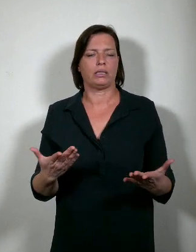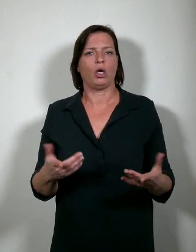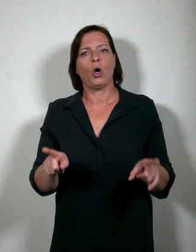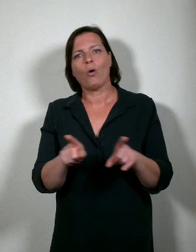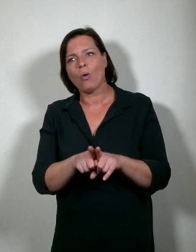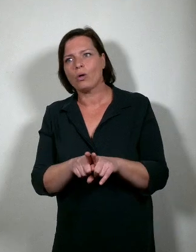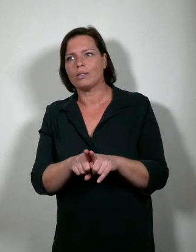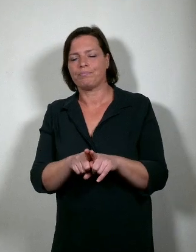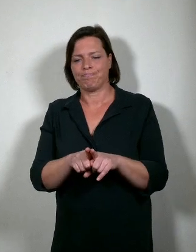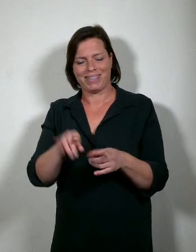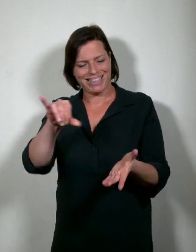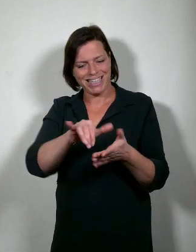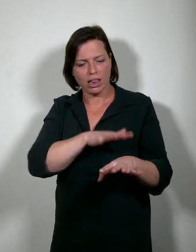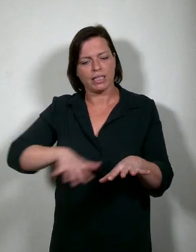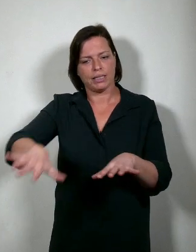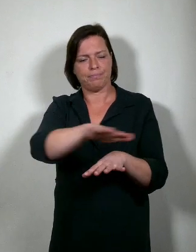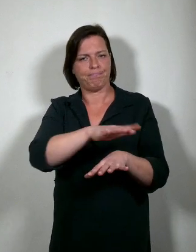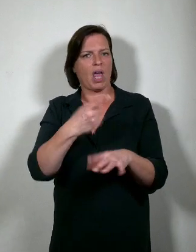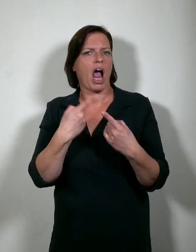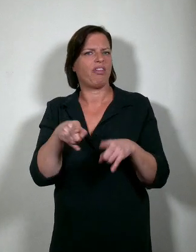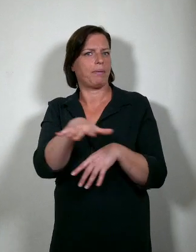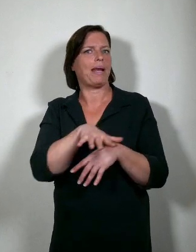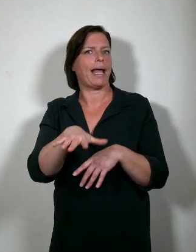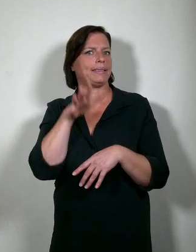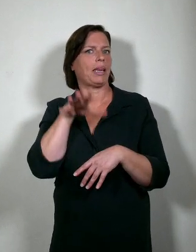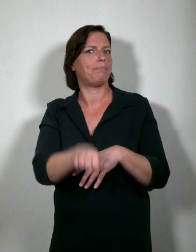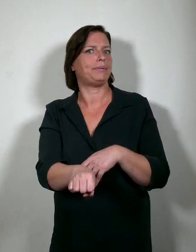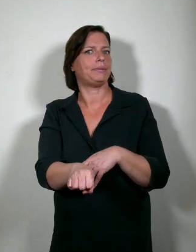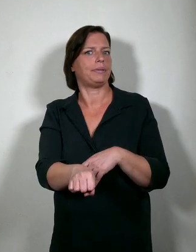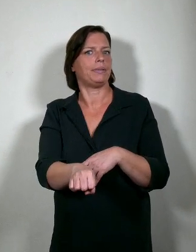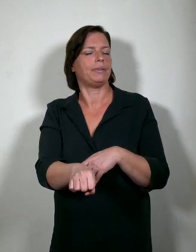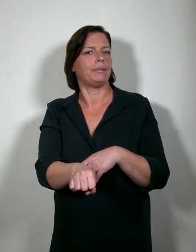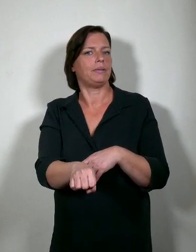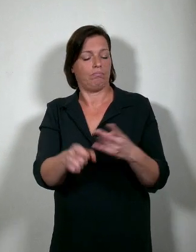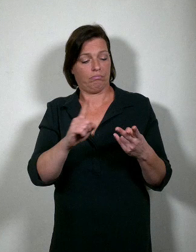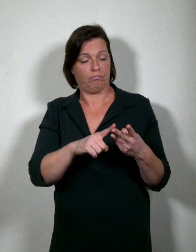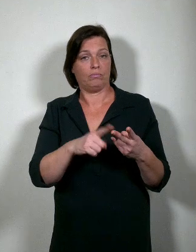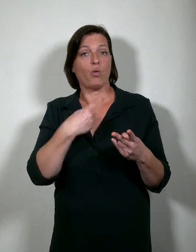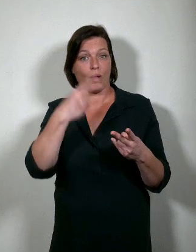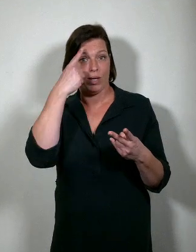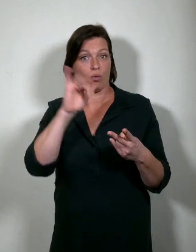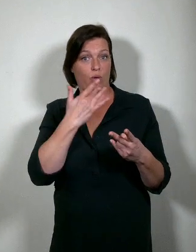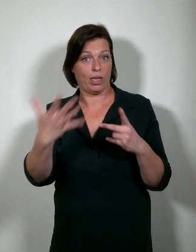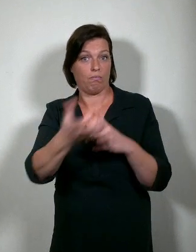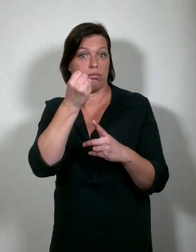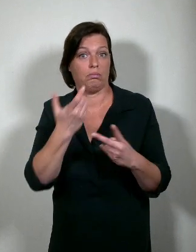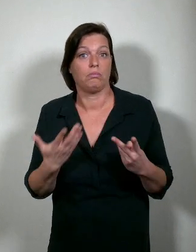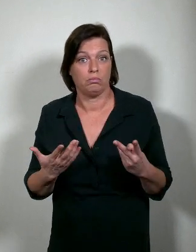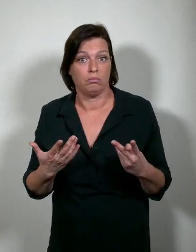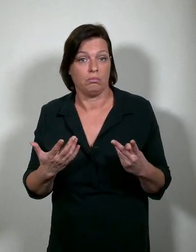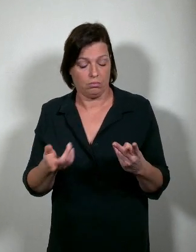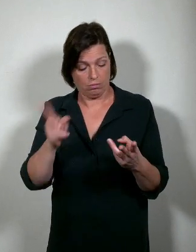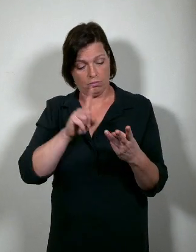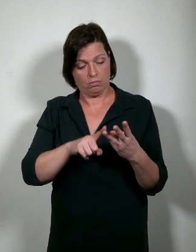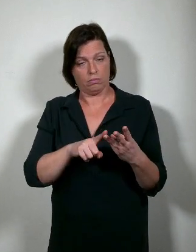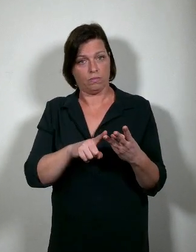andere plaats innemen in de stad. Twee. We weten wat we willen bereiken. Dat weten we. We